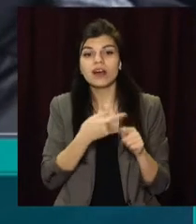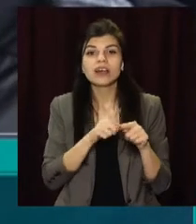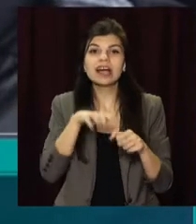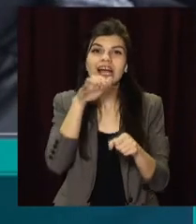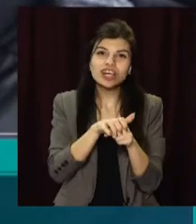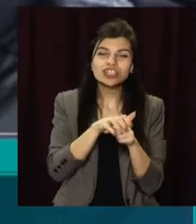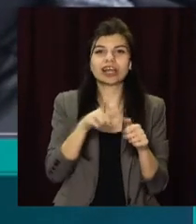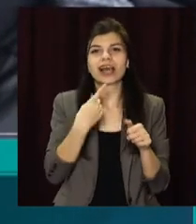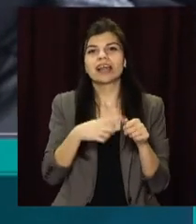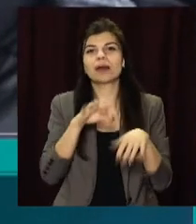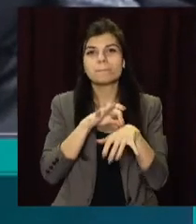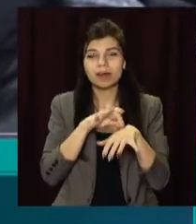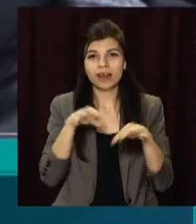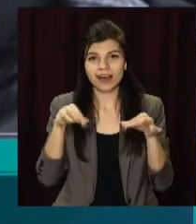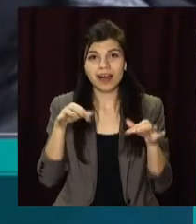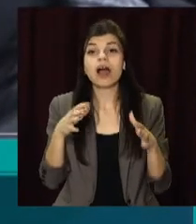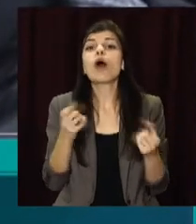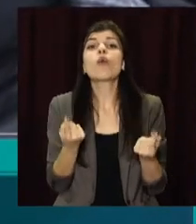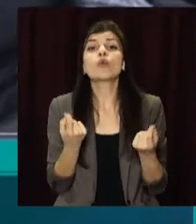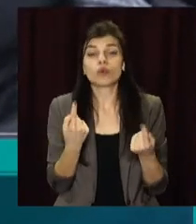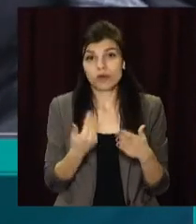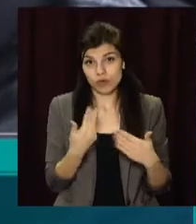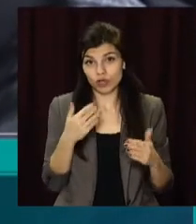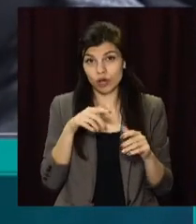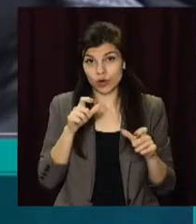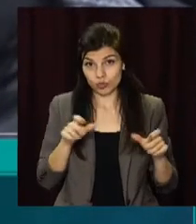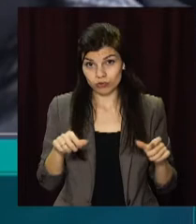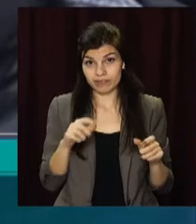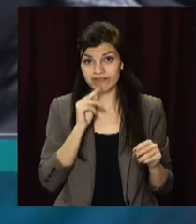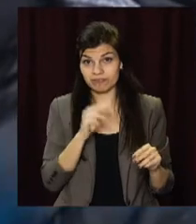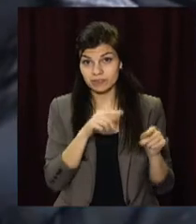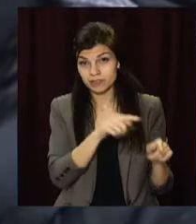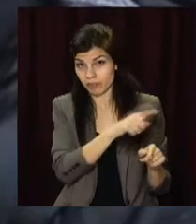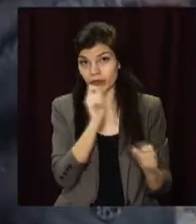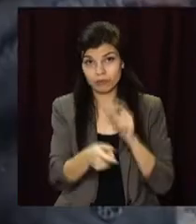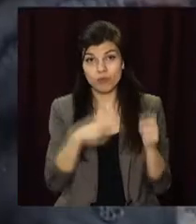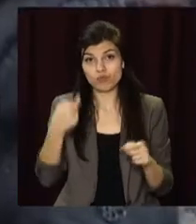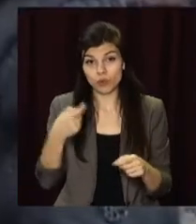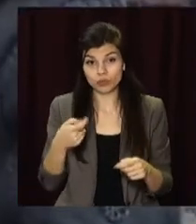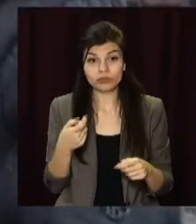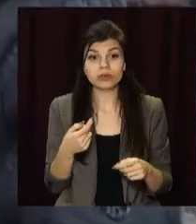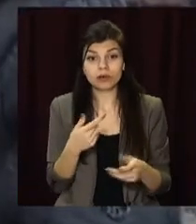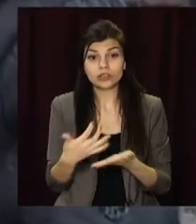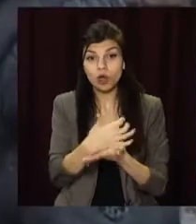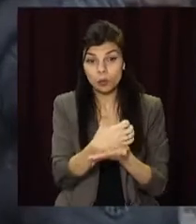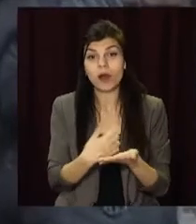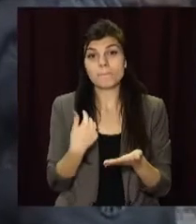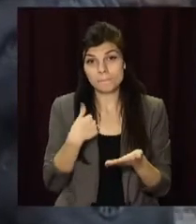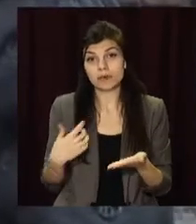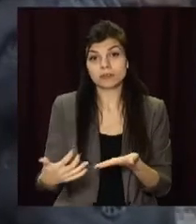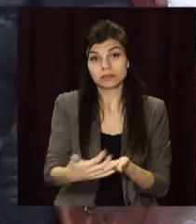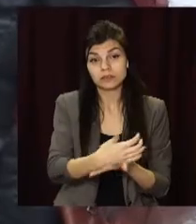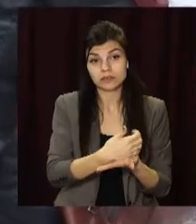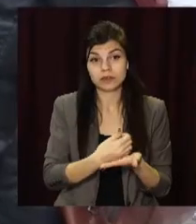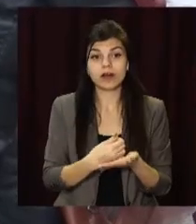покришки – це все продукти життя, тих місцевих жителів, які рідом знаходяться. Весь мусор, який тут скопився, це ми